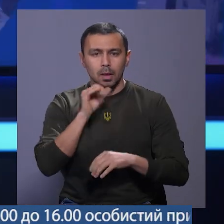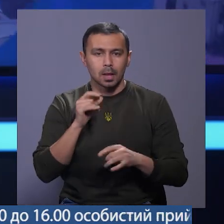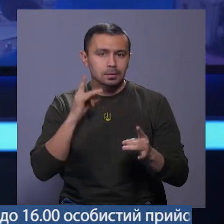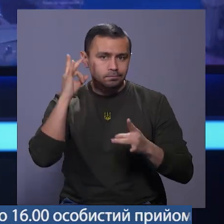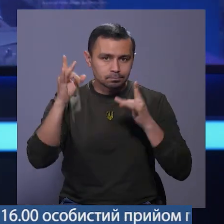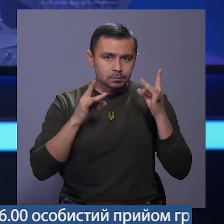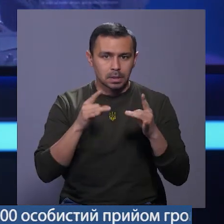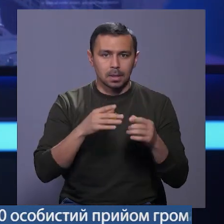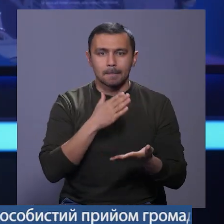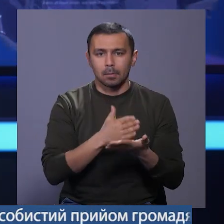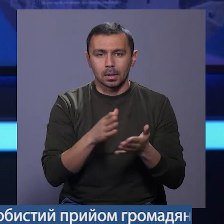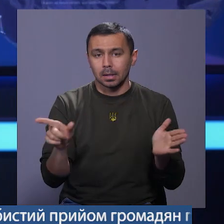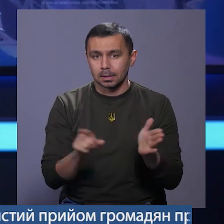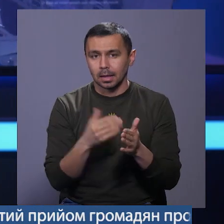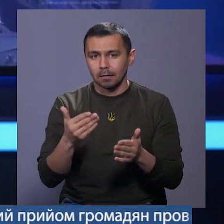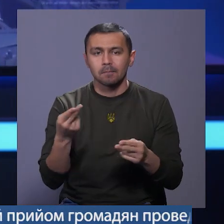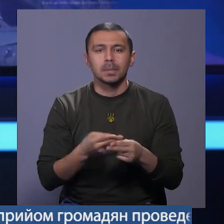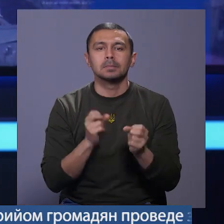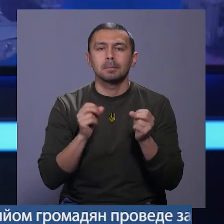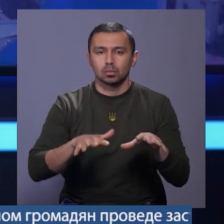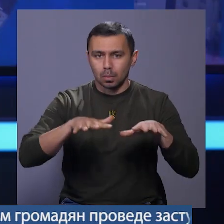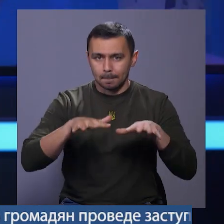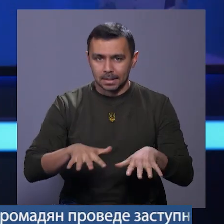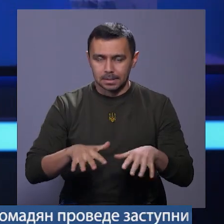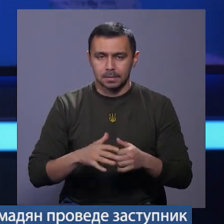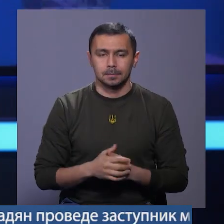звуки і перебувати з нею у безпечному місці.